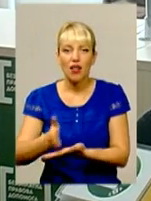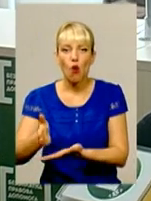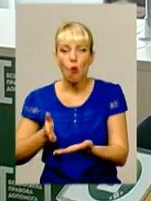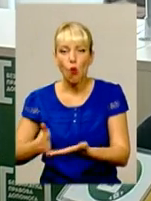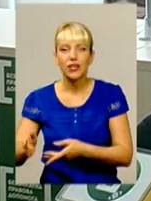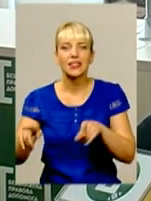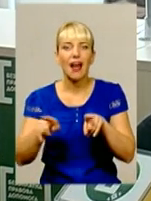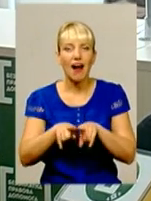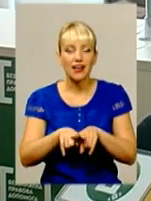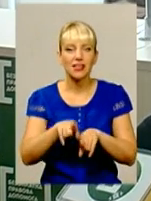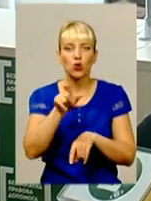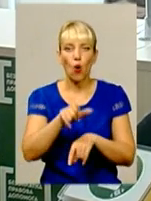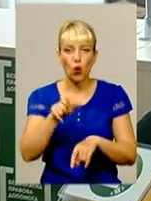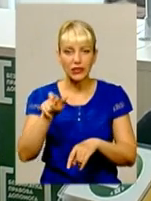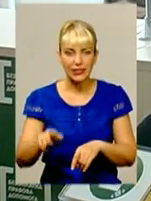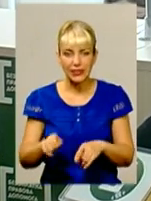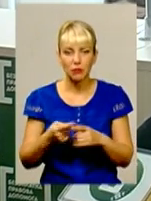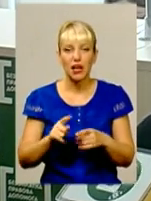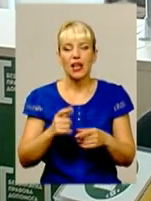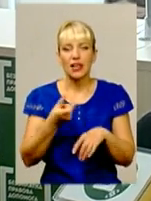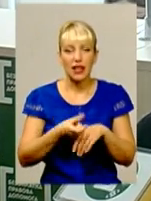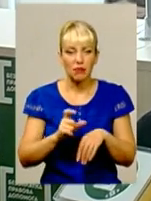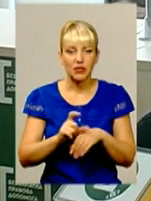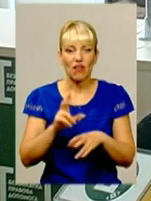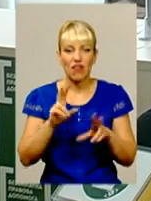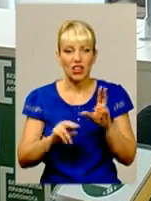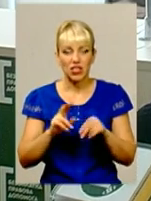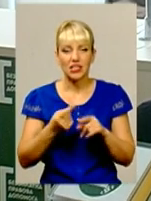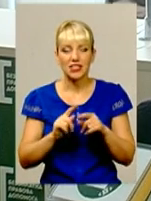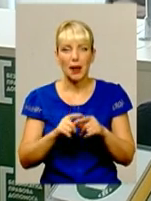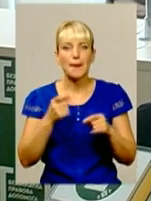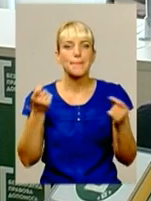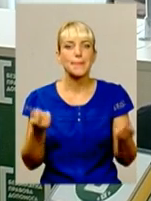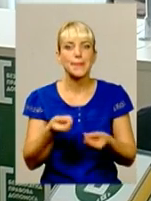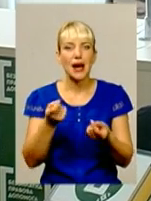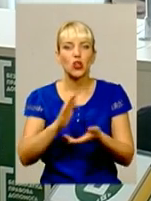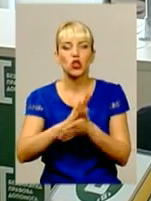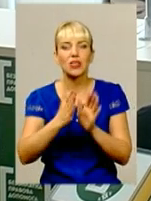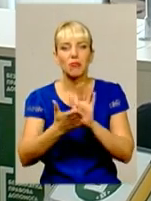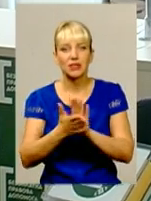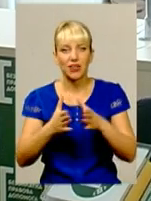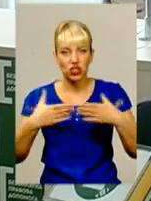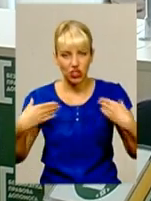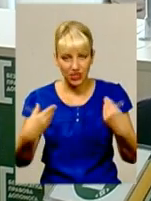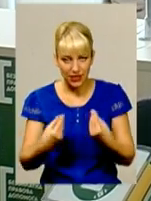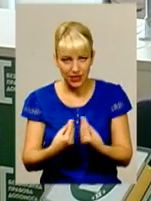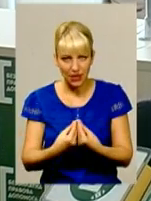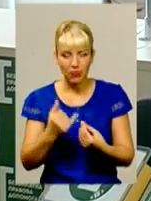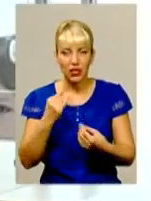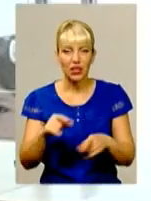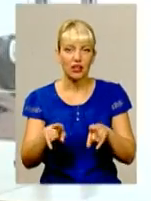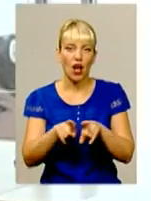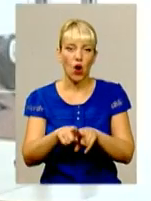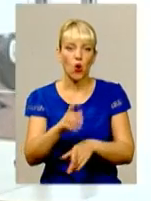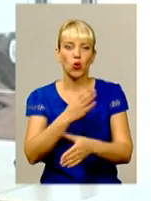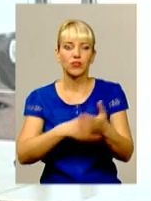є особи, які представляють таку категорію, як особи з числа малозабезпечених осіб, а також особи-інваліти.